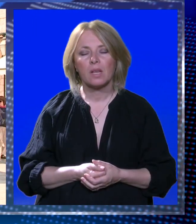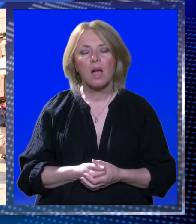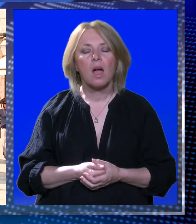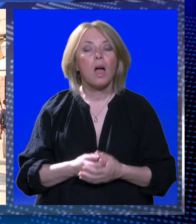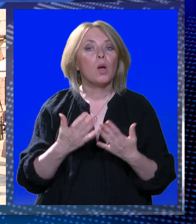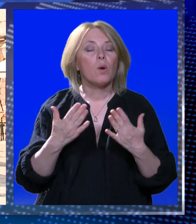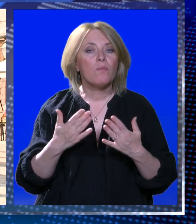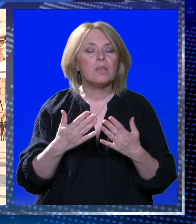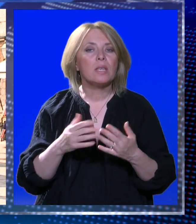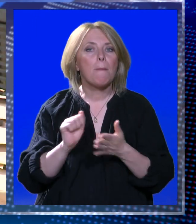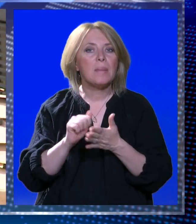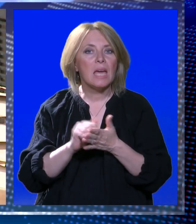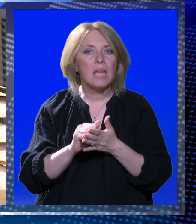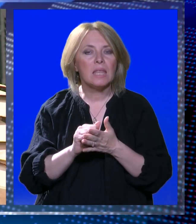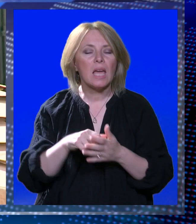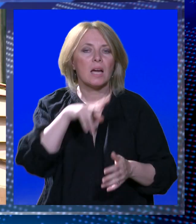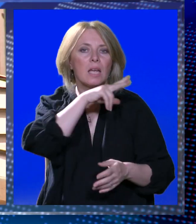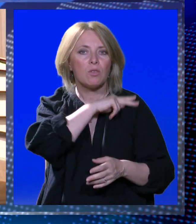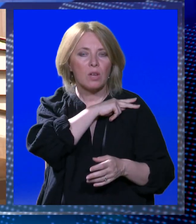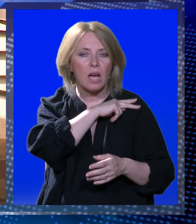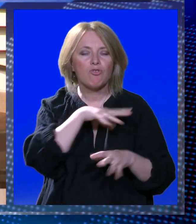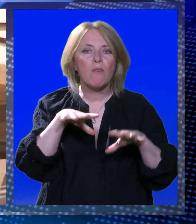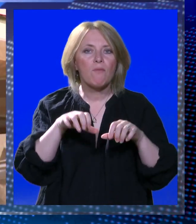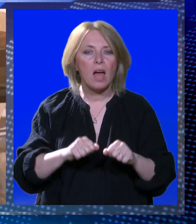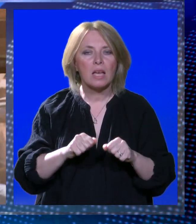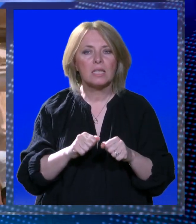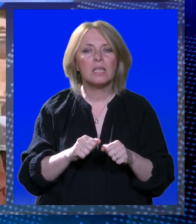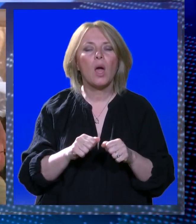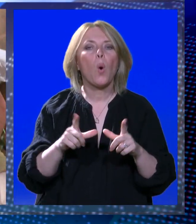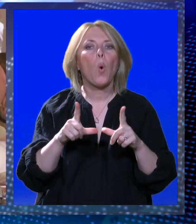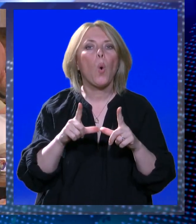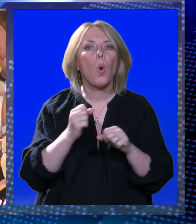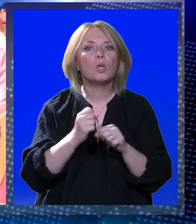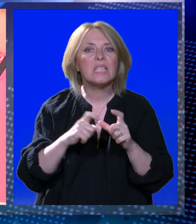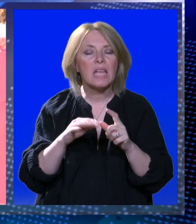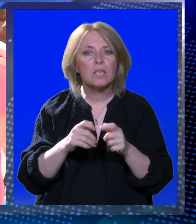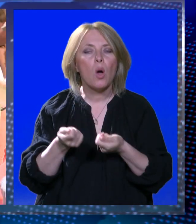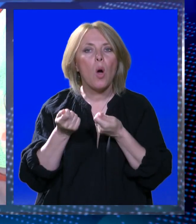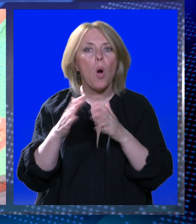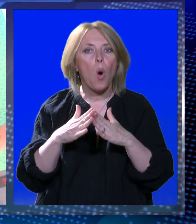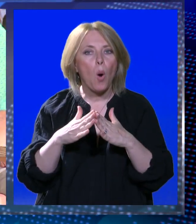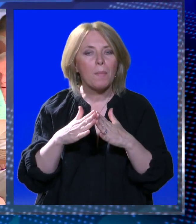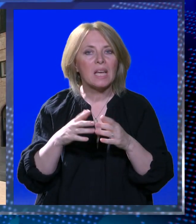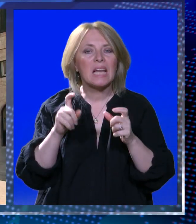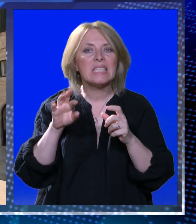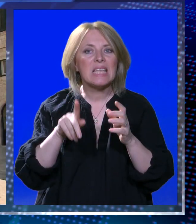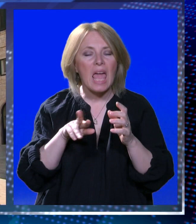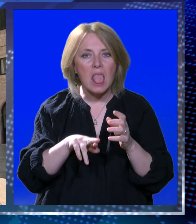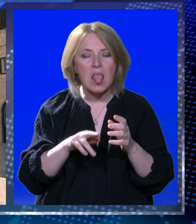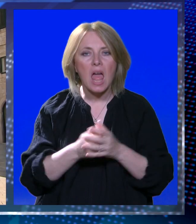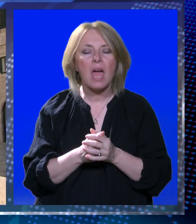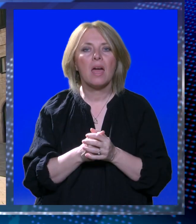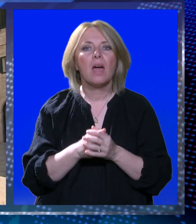S konferencije za medije, gradonačelnik vlasnicima ugostiteljskog objekta cele koji je ostao bez javne površine na sedam dana, Tomislavu